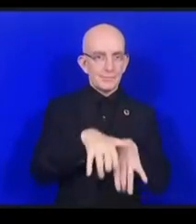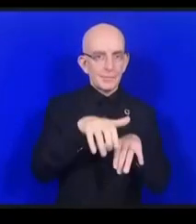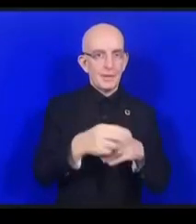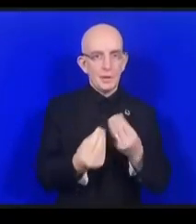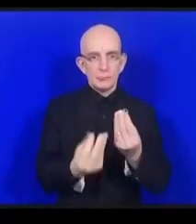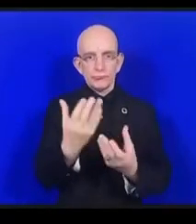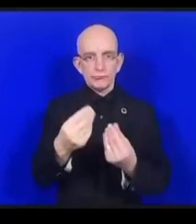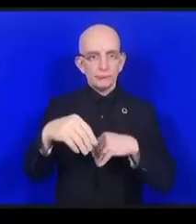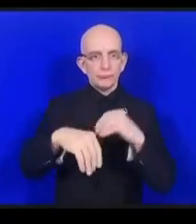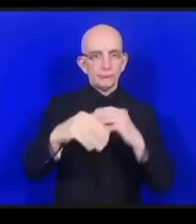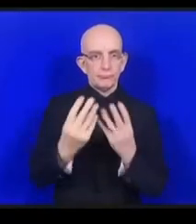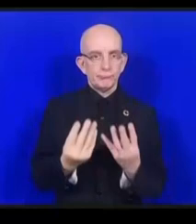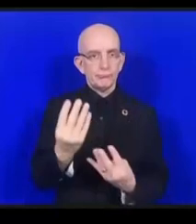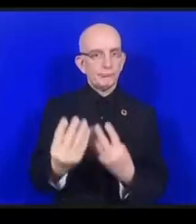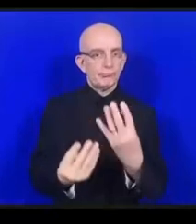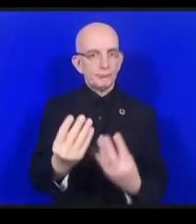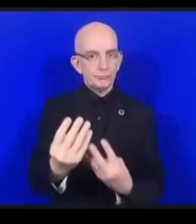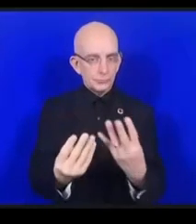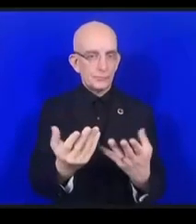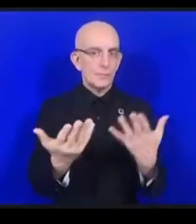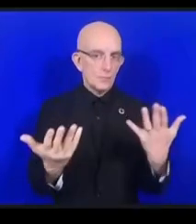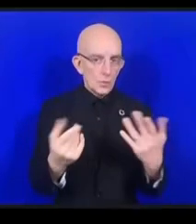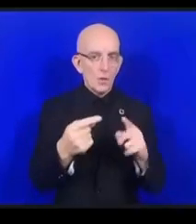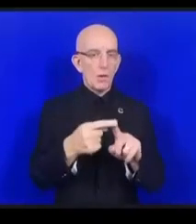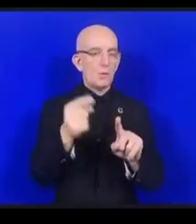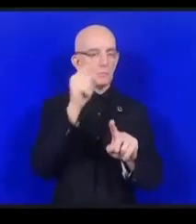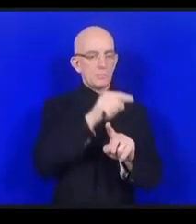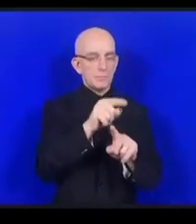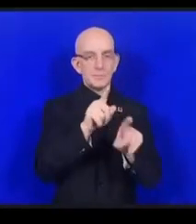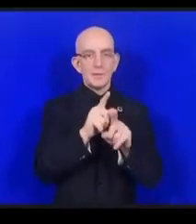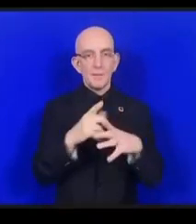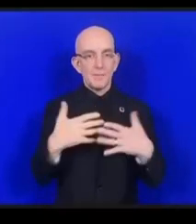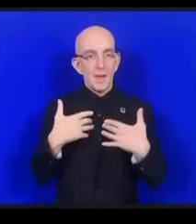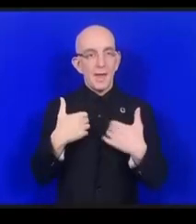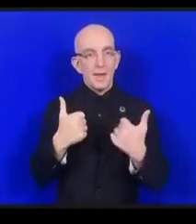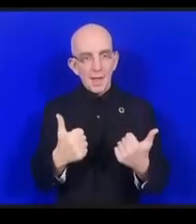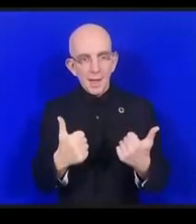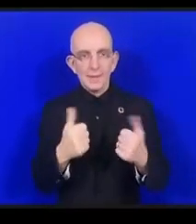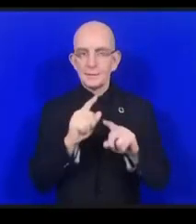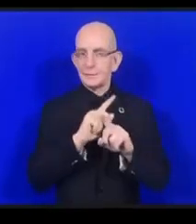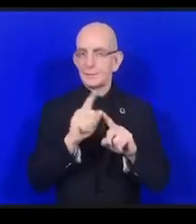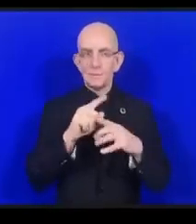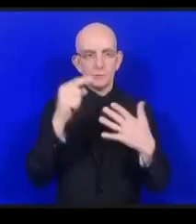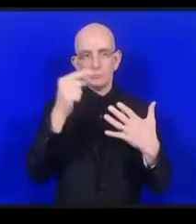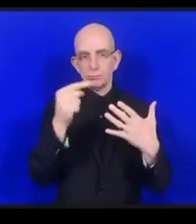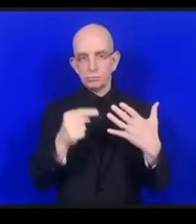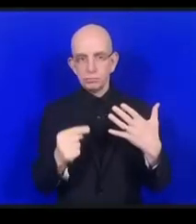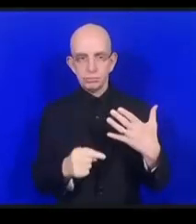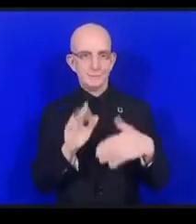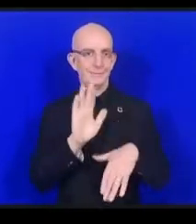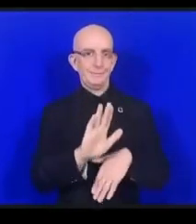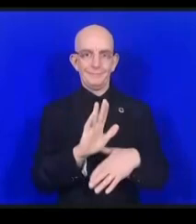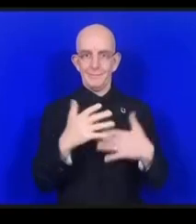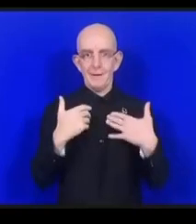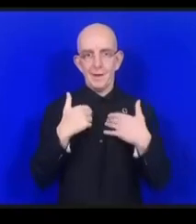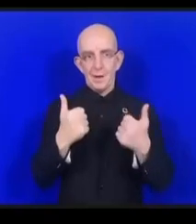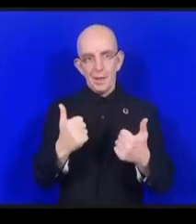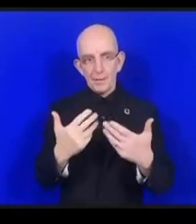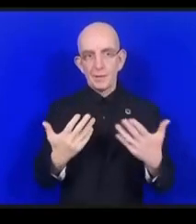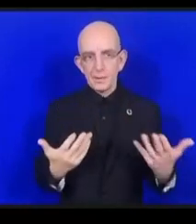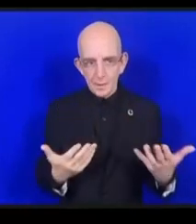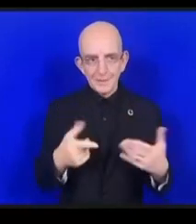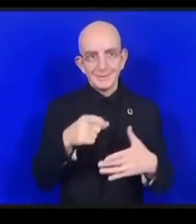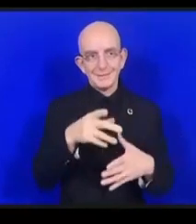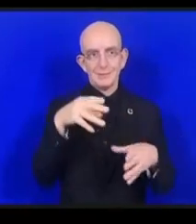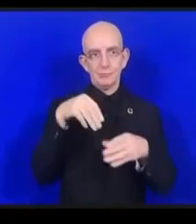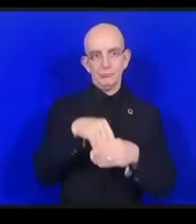'objets qui sont utilisés dans la santé qui sont implantés dans des corps humains qui sont utilisés pour maintenir un